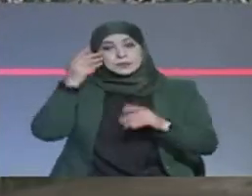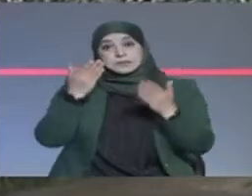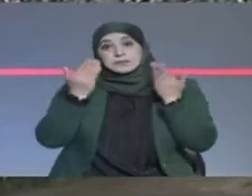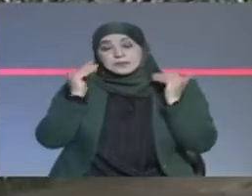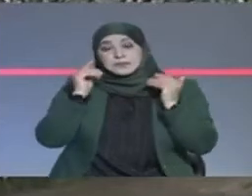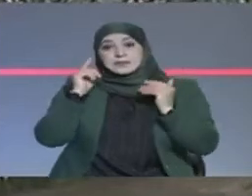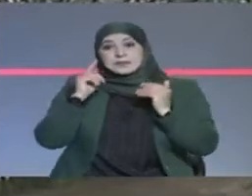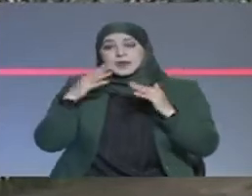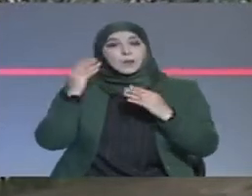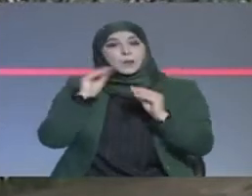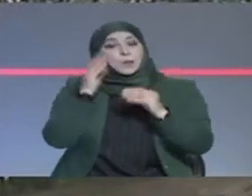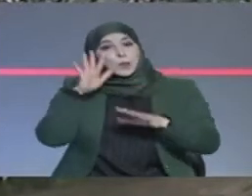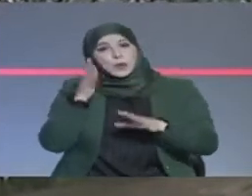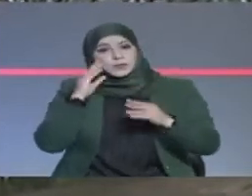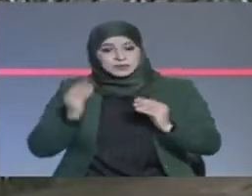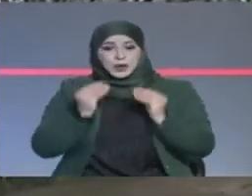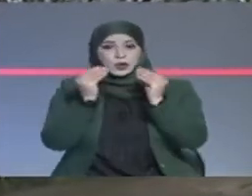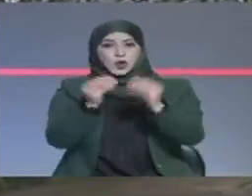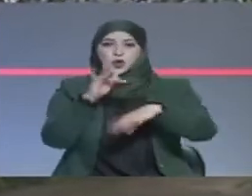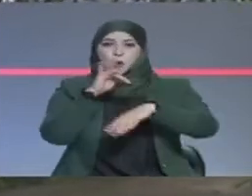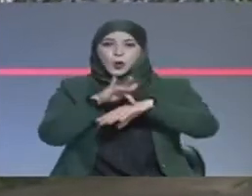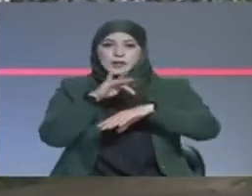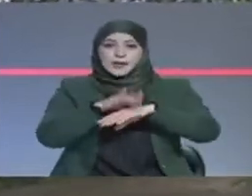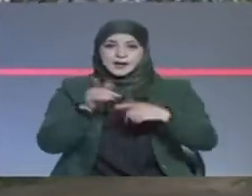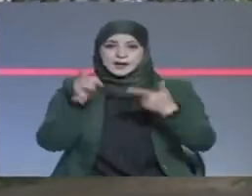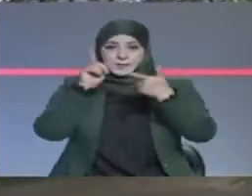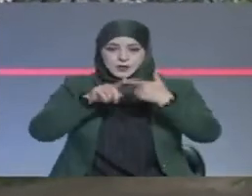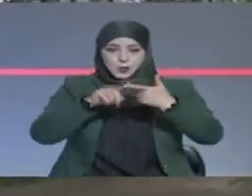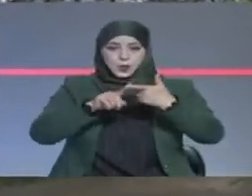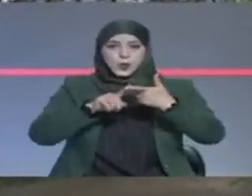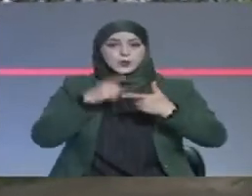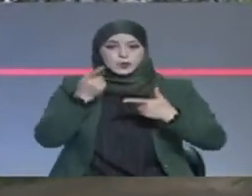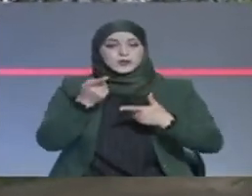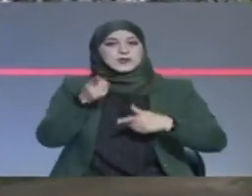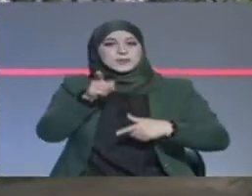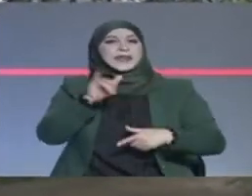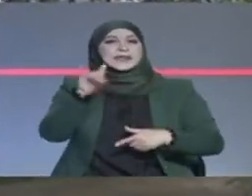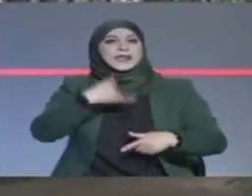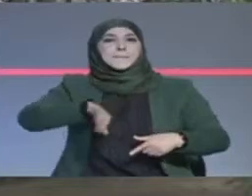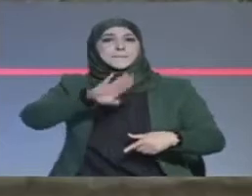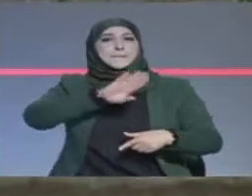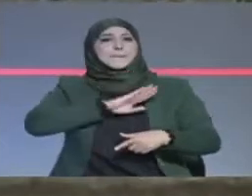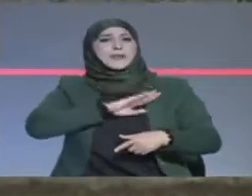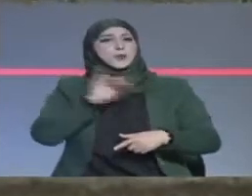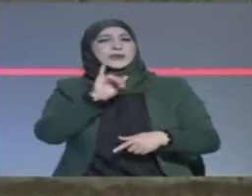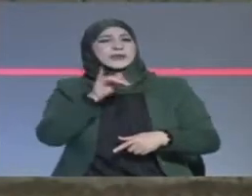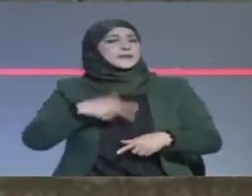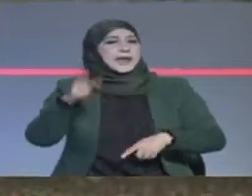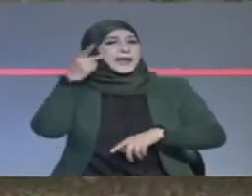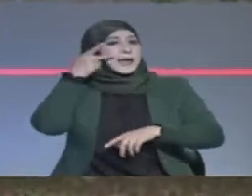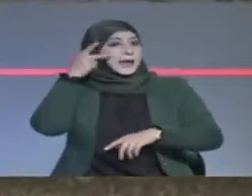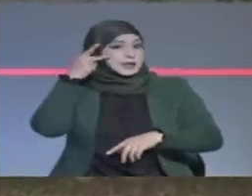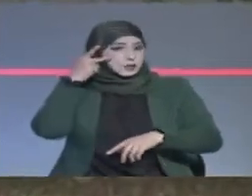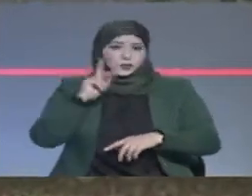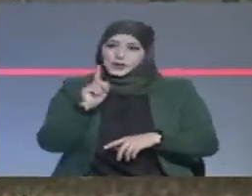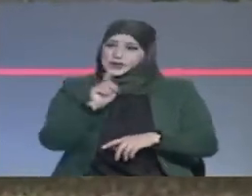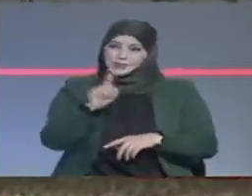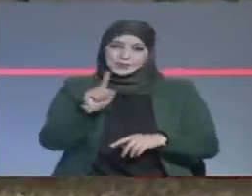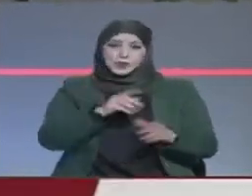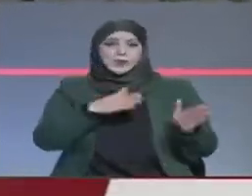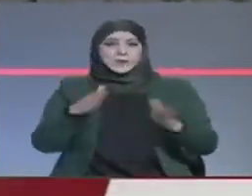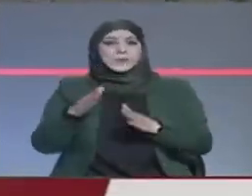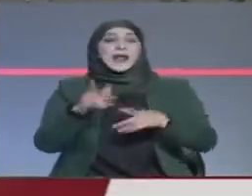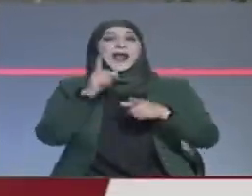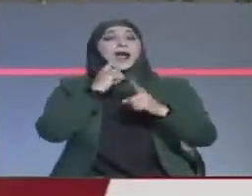متأخرة وربما هي شكل من أشكال تحميل المسؤولية لرئيس الجمهورية أزمة السياسية لن تحل مسألة